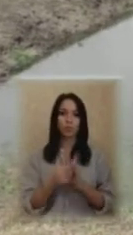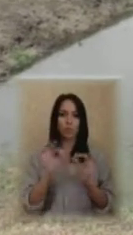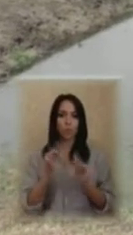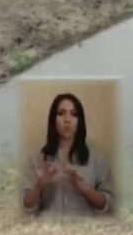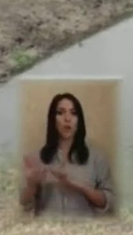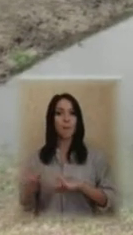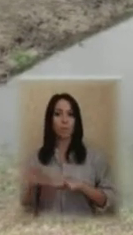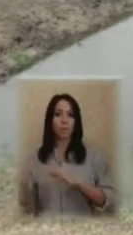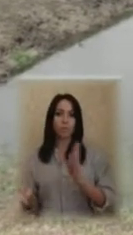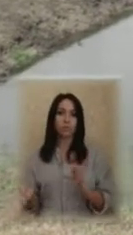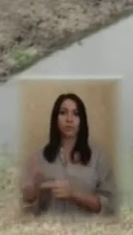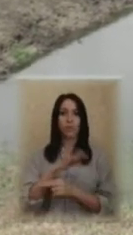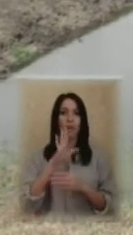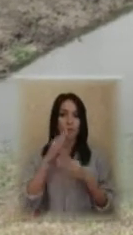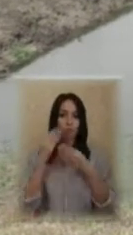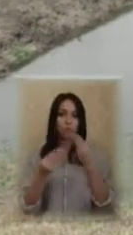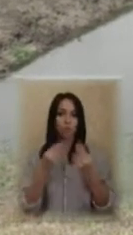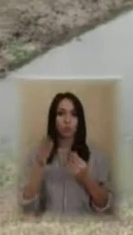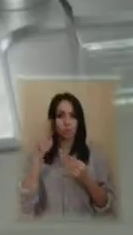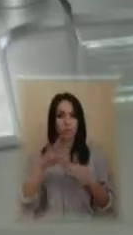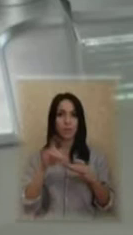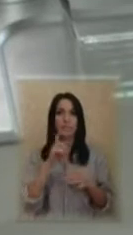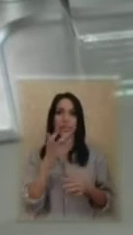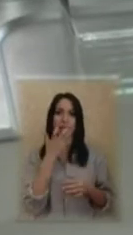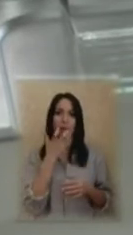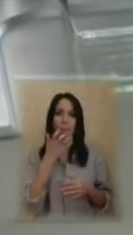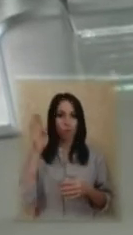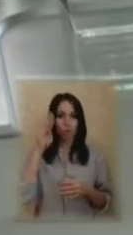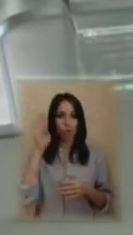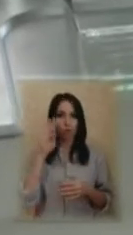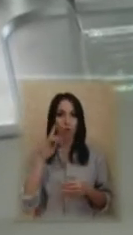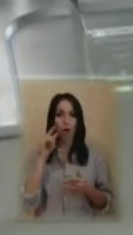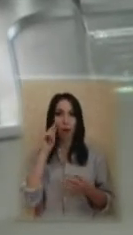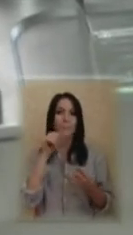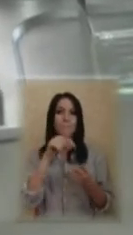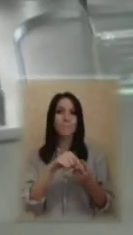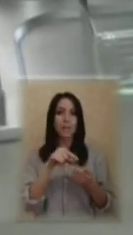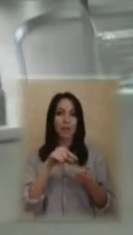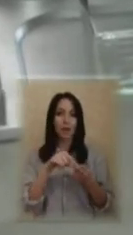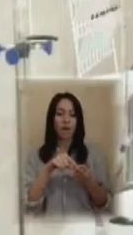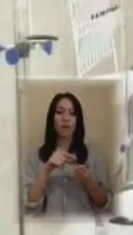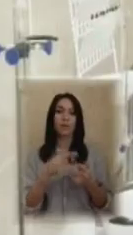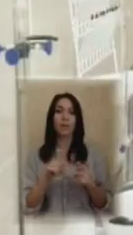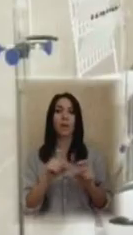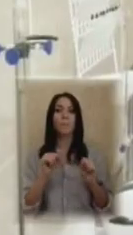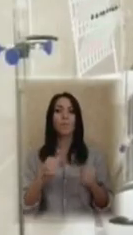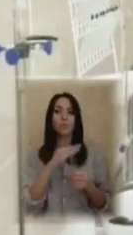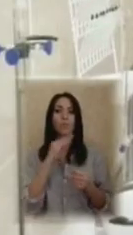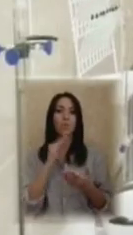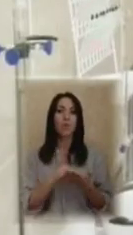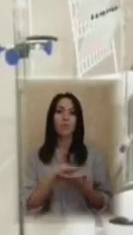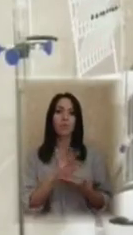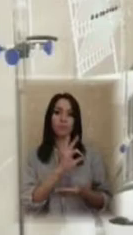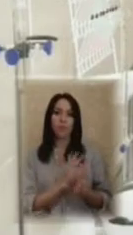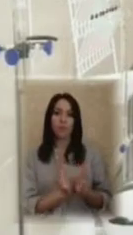у штучні водойми з теплою водою. Мета наступного дослідження – можливість багаторазового використання мушлі, розказав